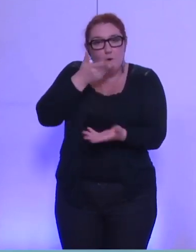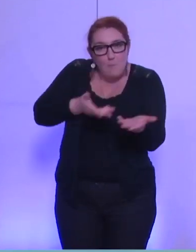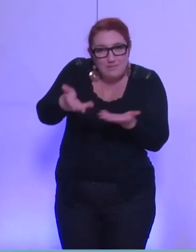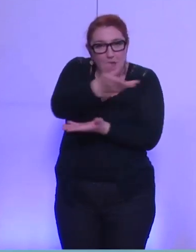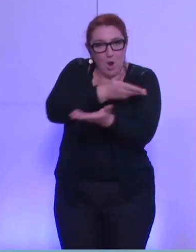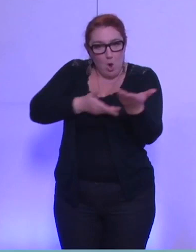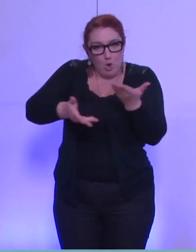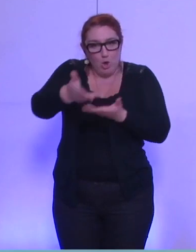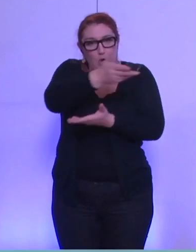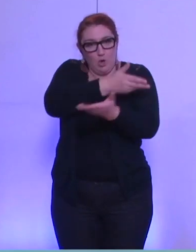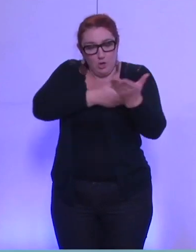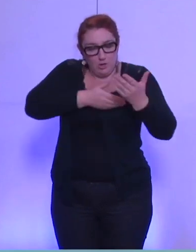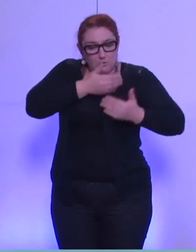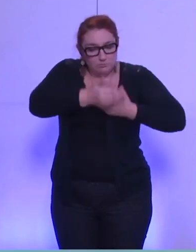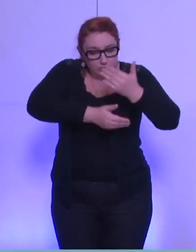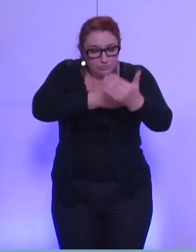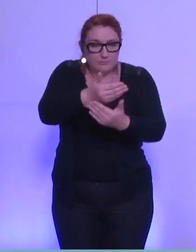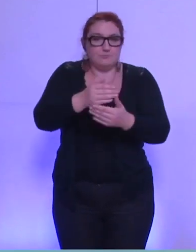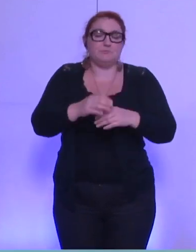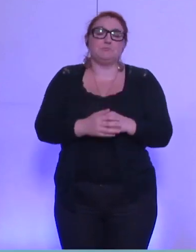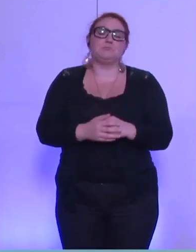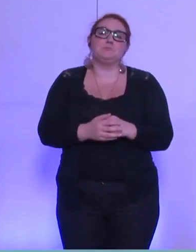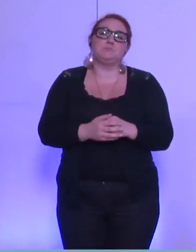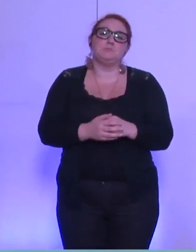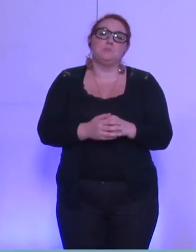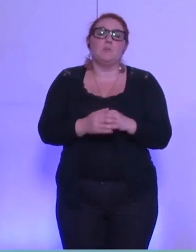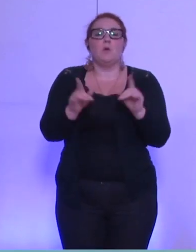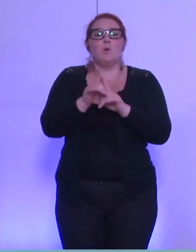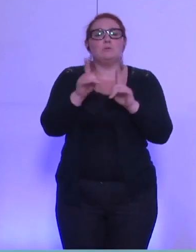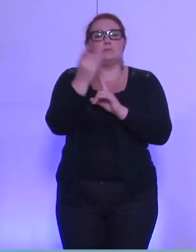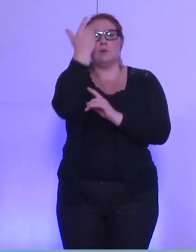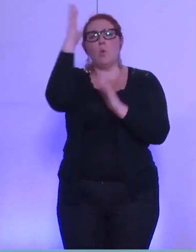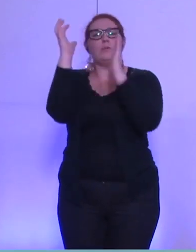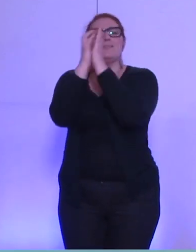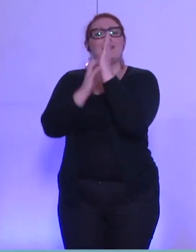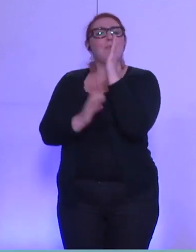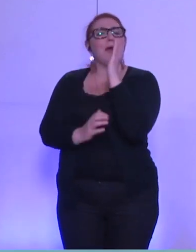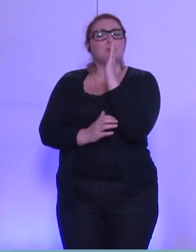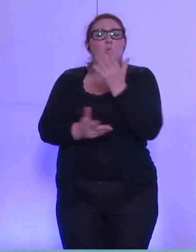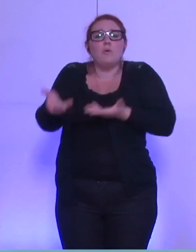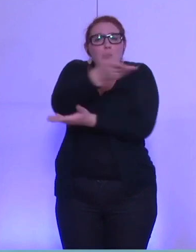et afin que les débats de ce conseil municipal sur les autres délibérations soient sereins,